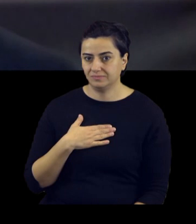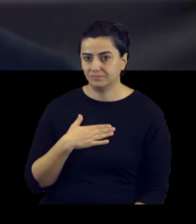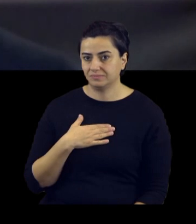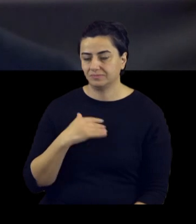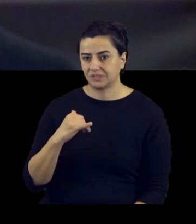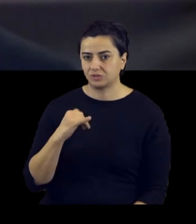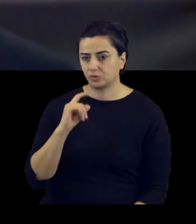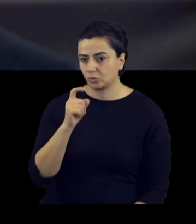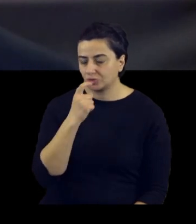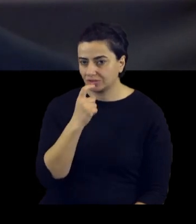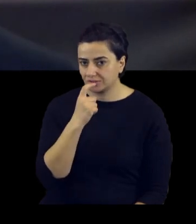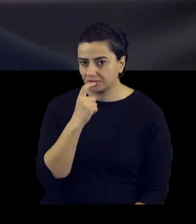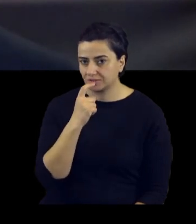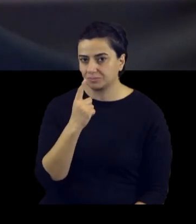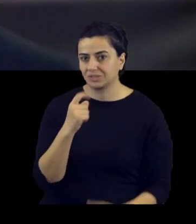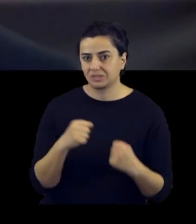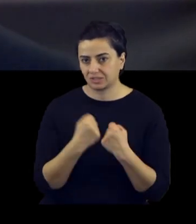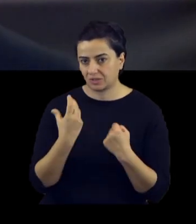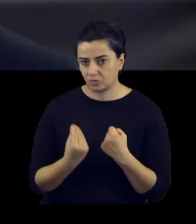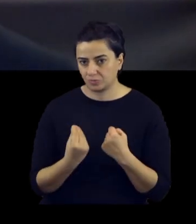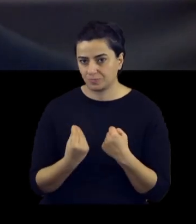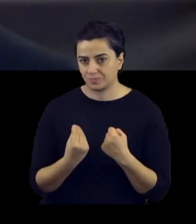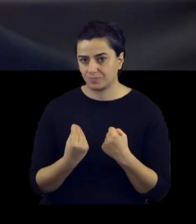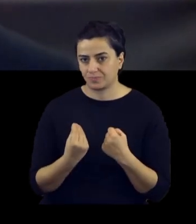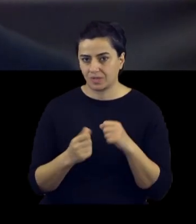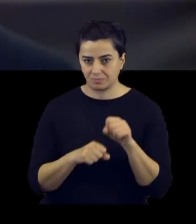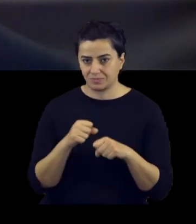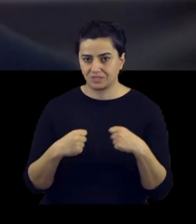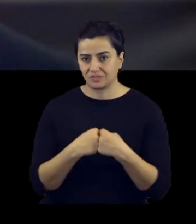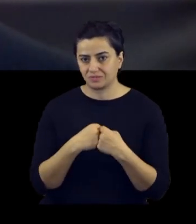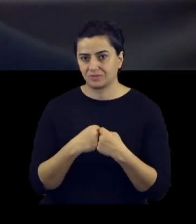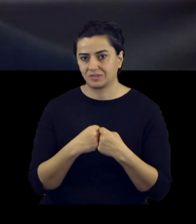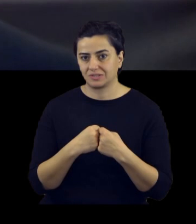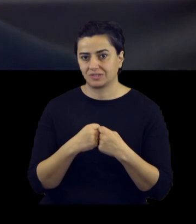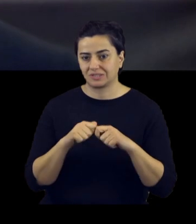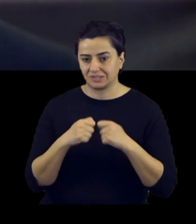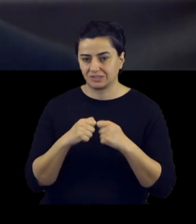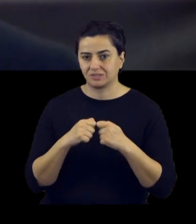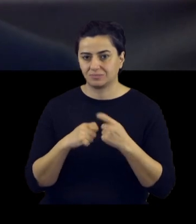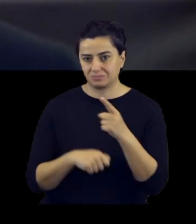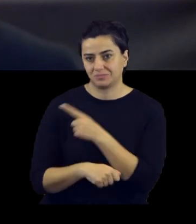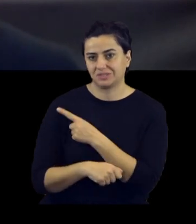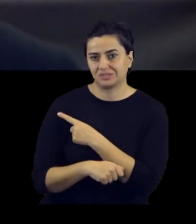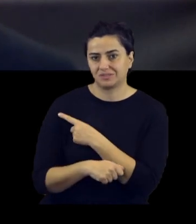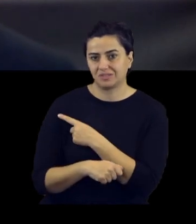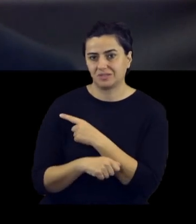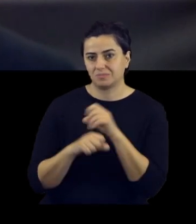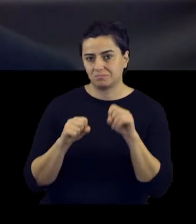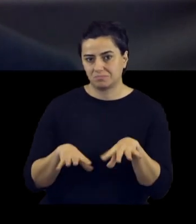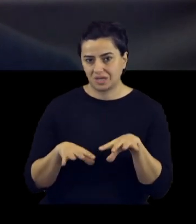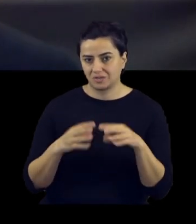yaklaşık 9 yaşımdayken bir kaza geçirdim. Bir bisiklet falan çarptı ve dizim kırıldı. Bundan dolayı da birinci sınıfı